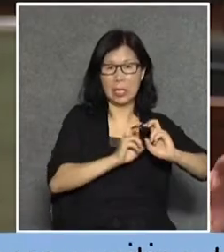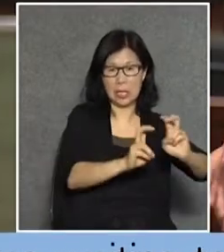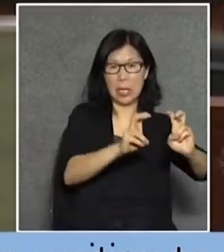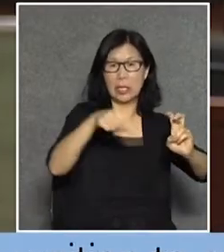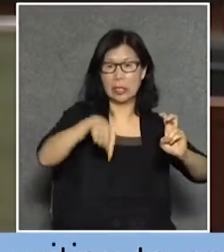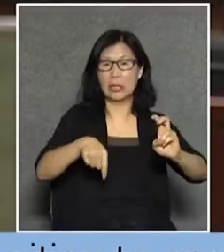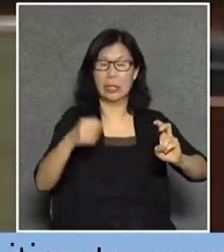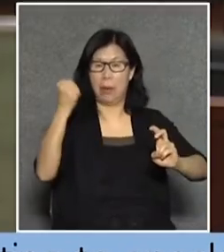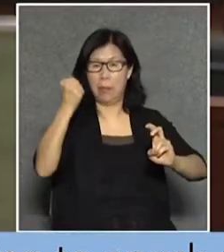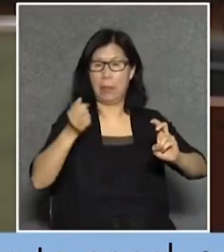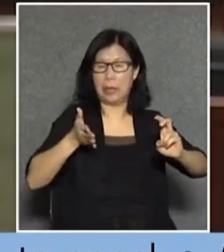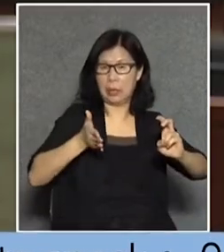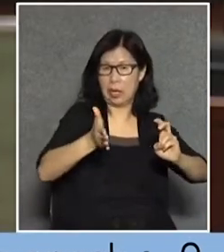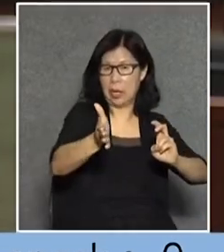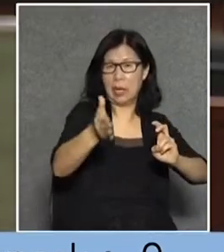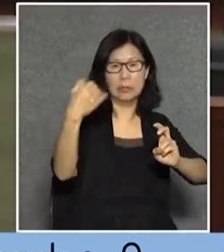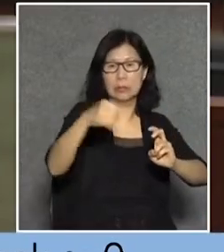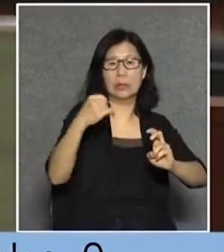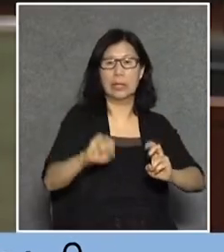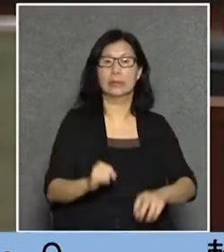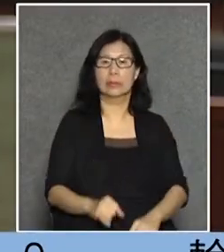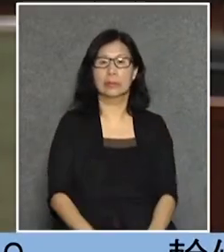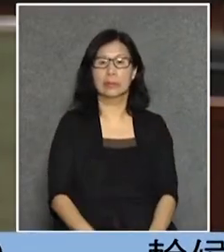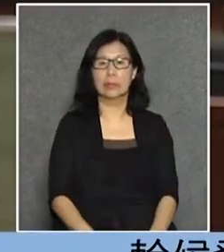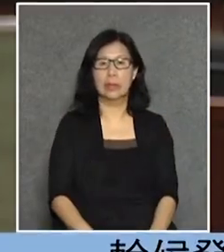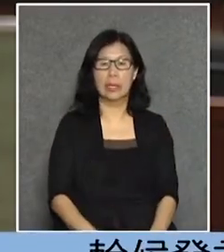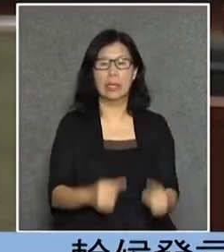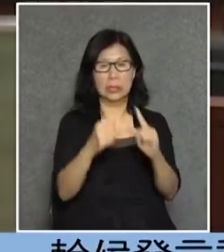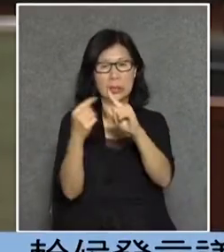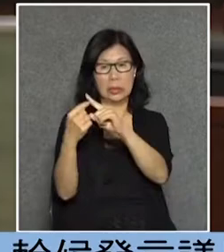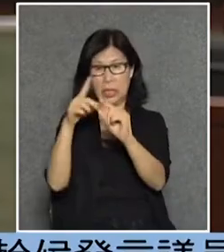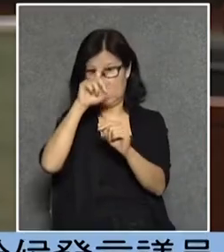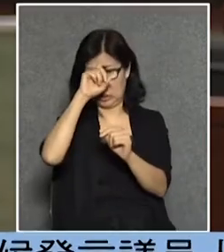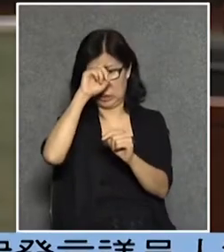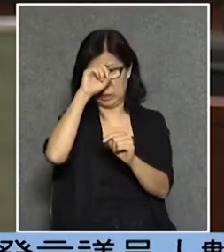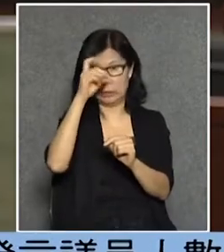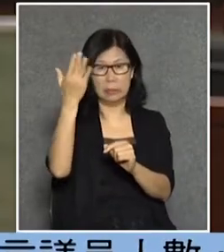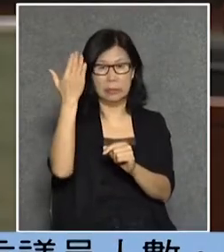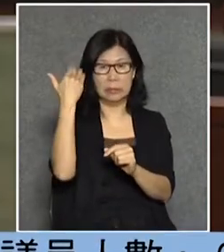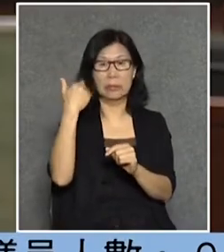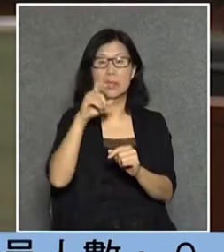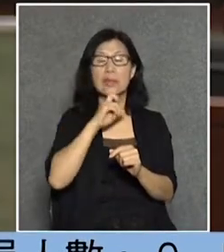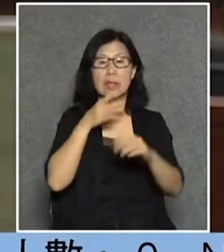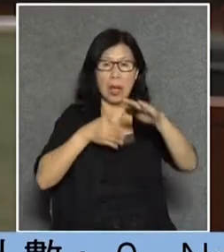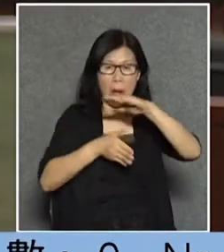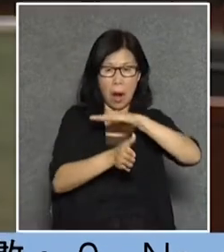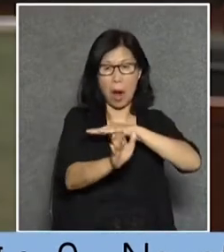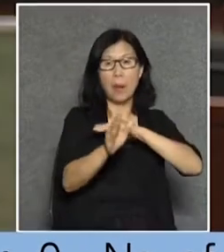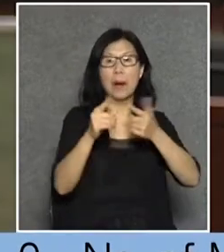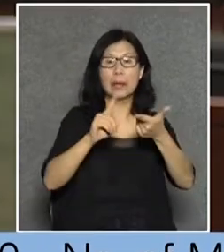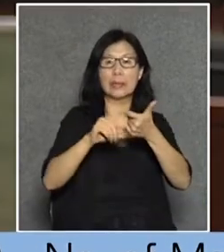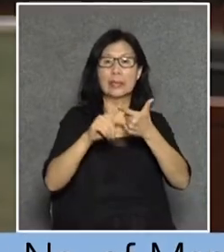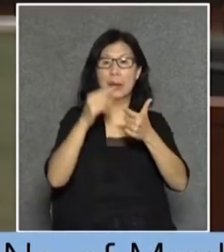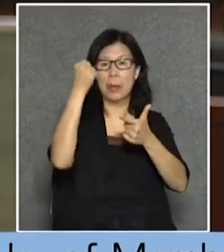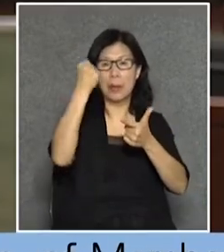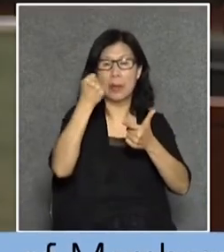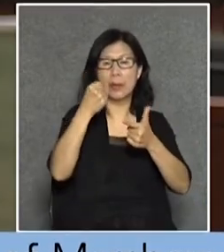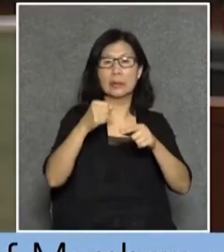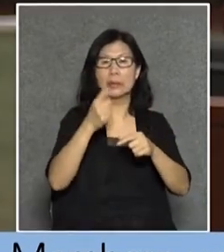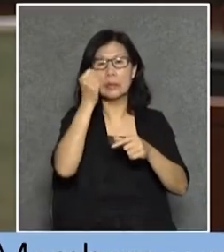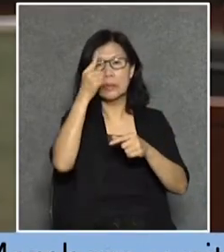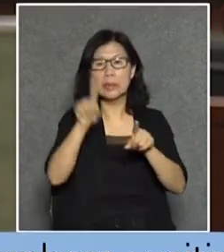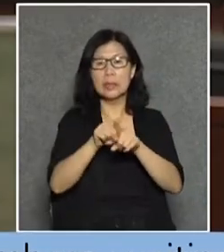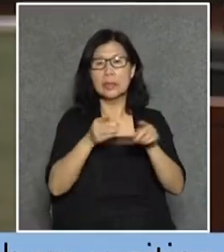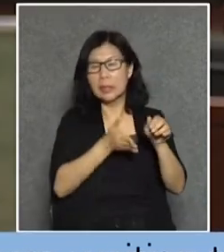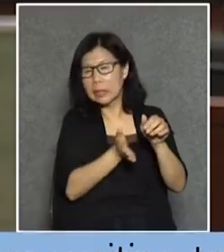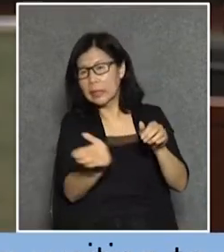平衡地走或者上面走所以大家都記得很多的過海巴或者巴士就無端端繞